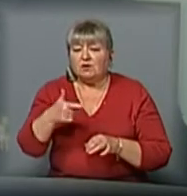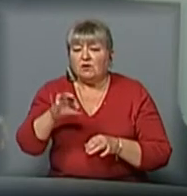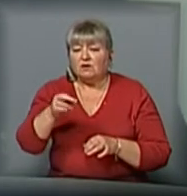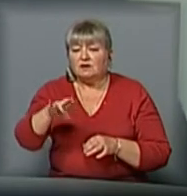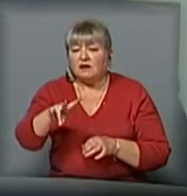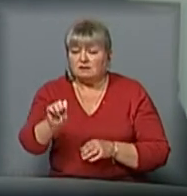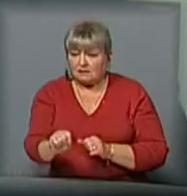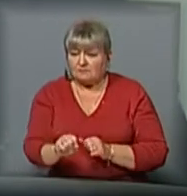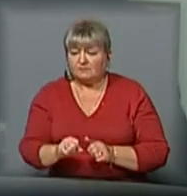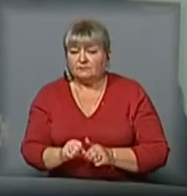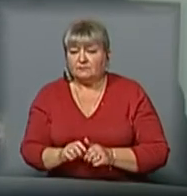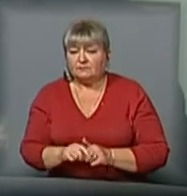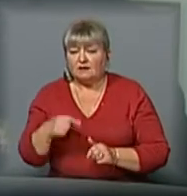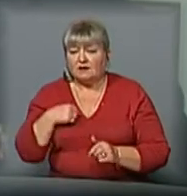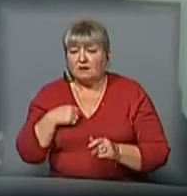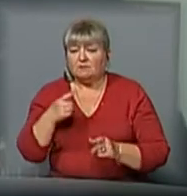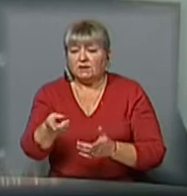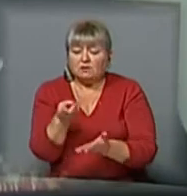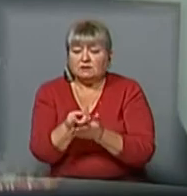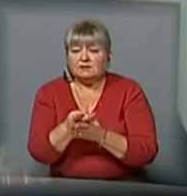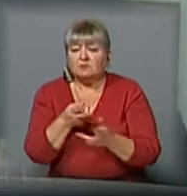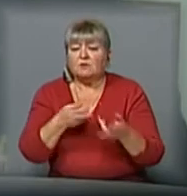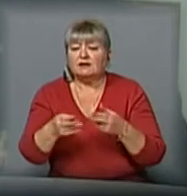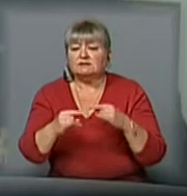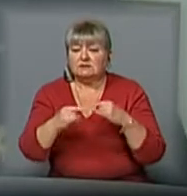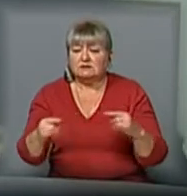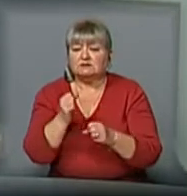Ми його на операційний стіл, робимо інтенсивну терапію,